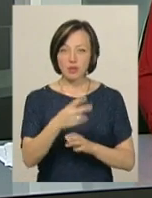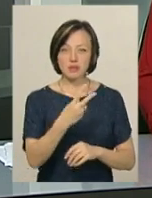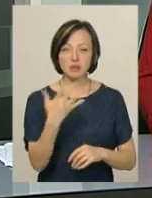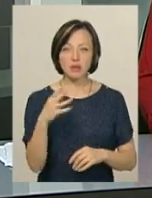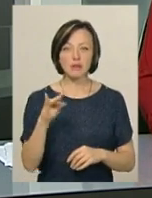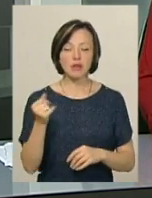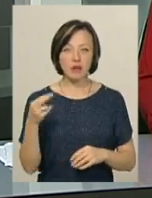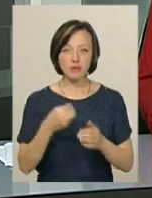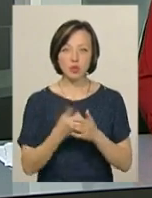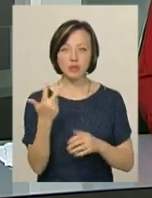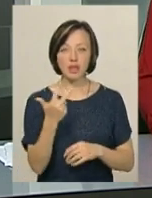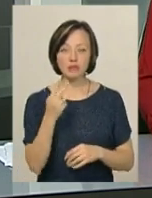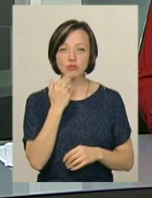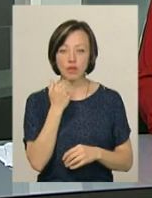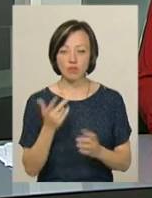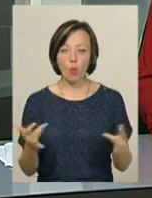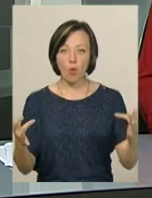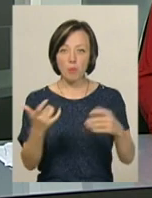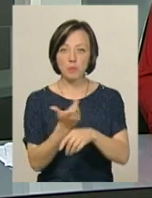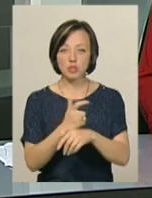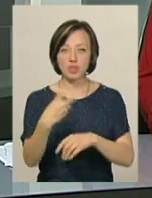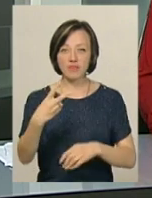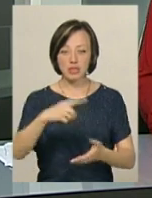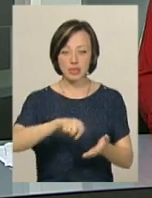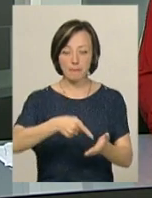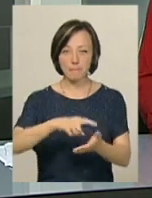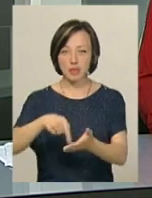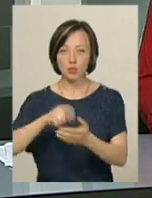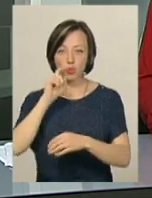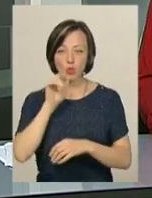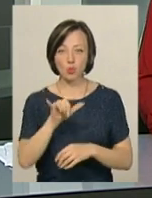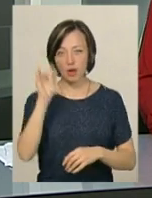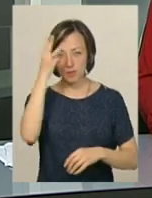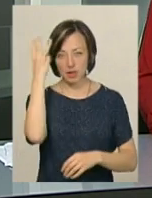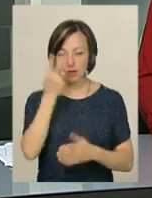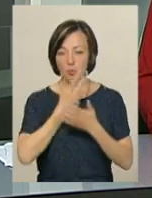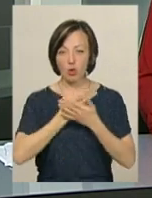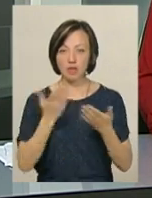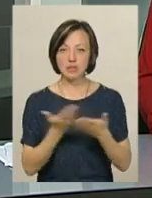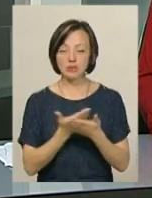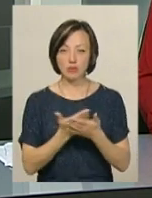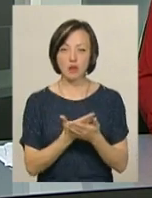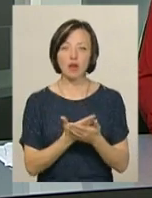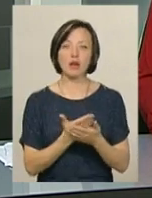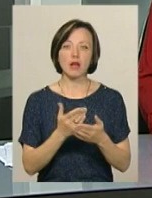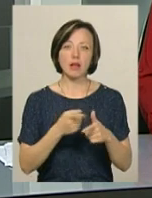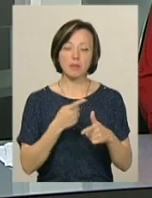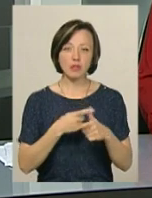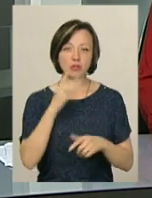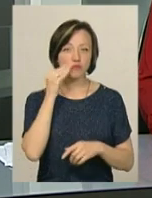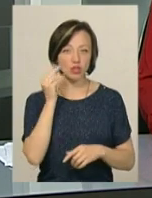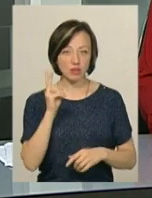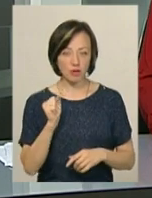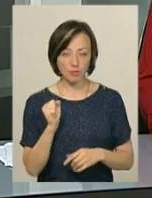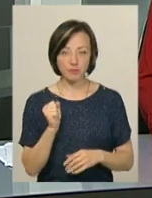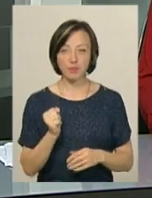травня до 3 червня та охопить більше 20 міст України. У Хмельницькому покази стрічок пройдуть у кінотеатрі імені Тараса